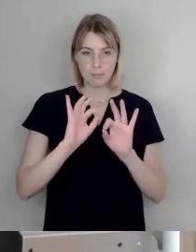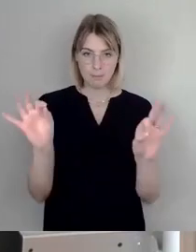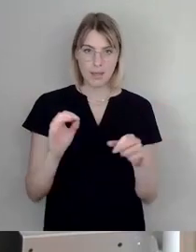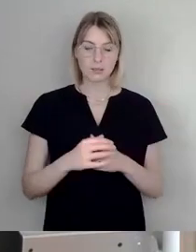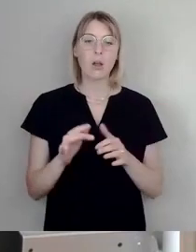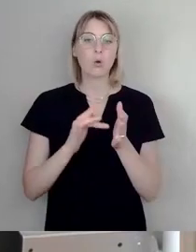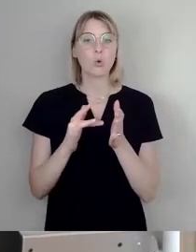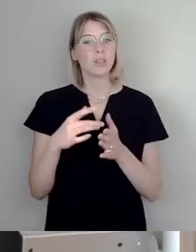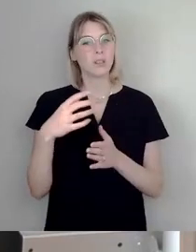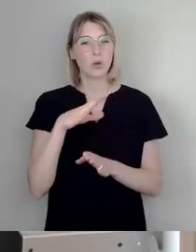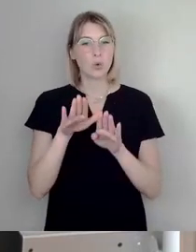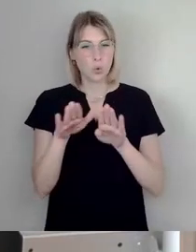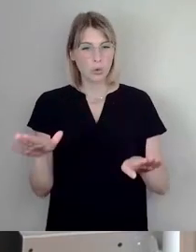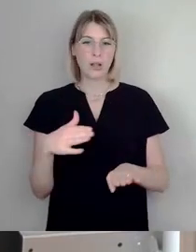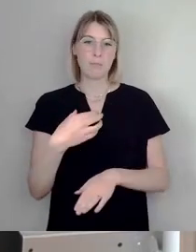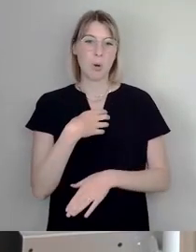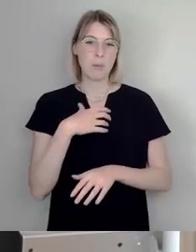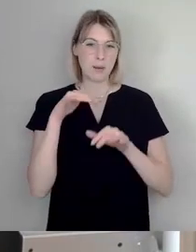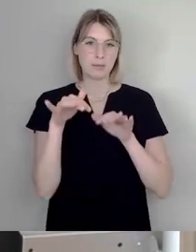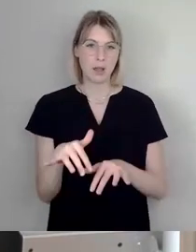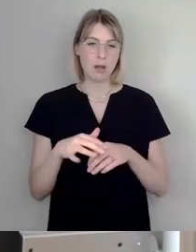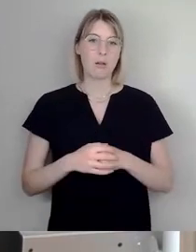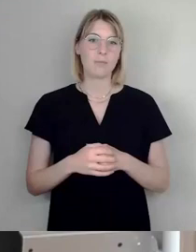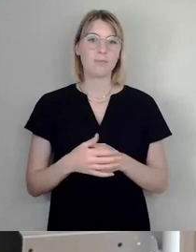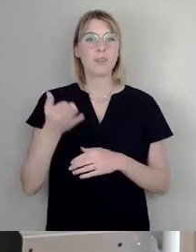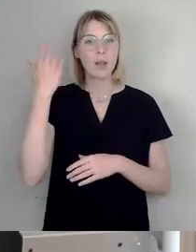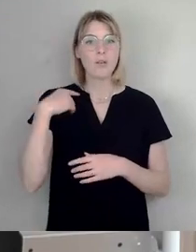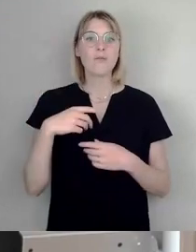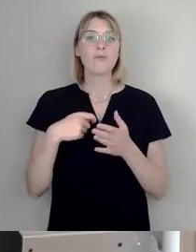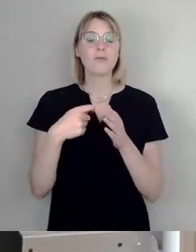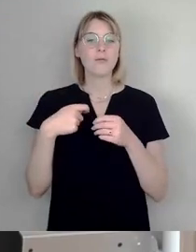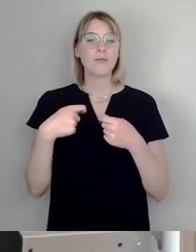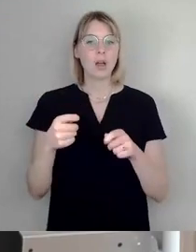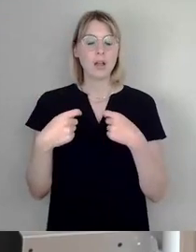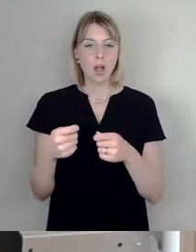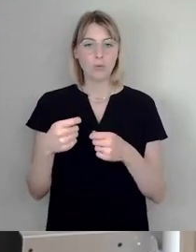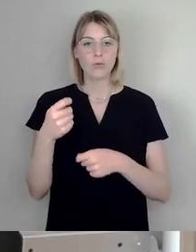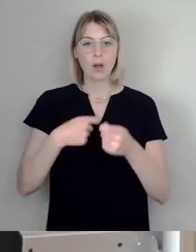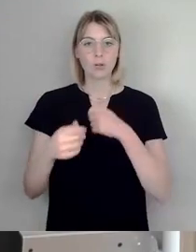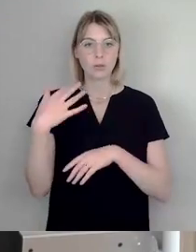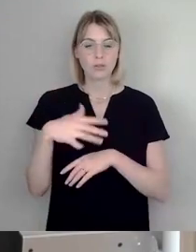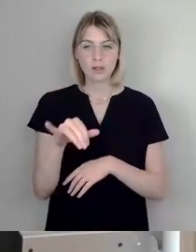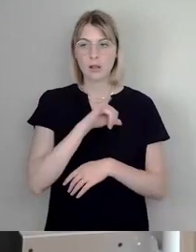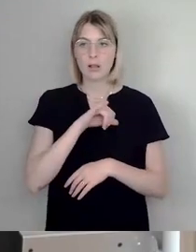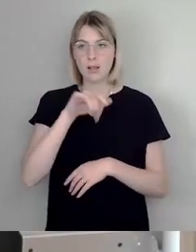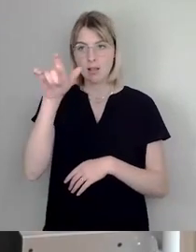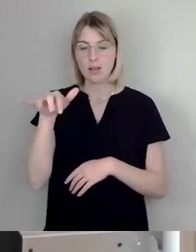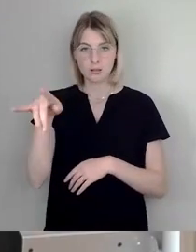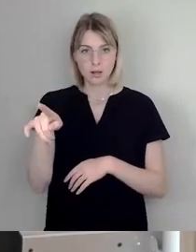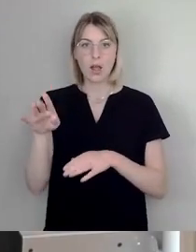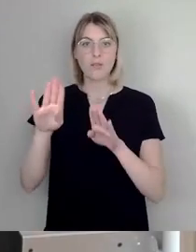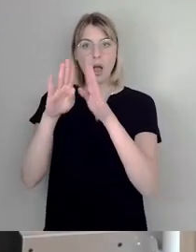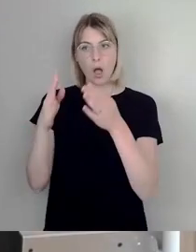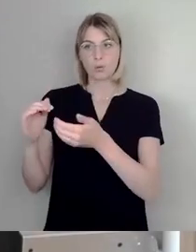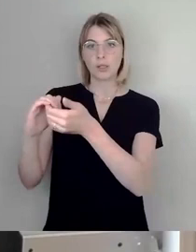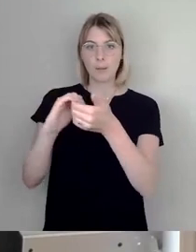in der Tat während der Verkaufsverhandlungen Interessenten gegeben von Hausgemeinschaften, so muss man es nennen, die gesagt